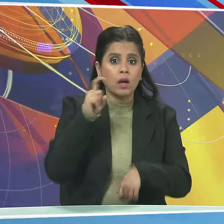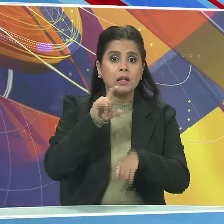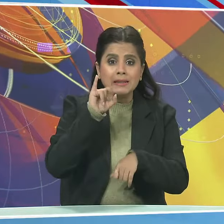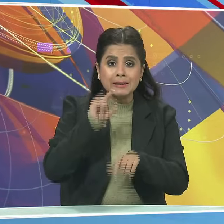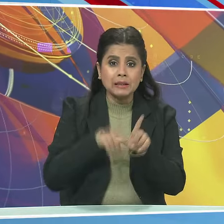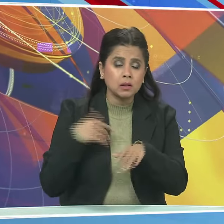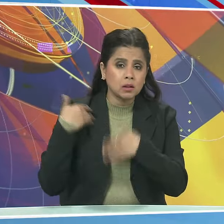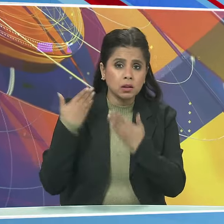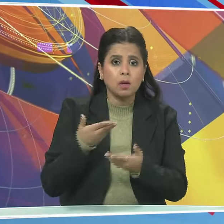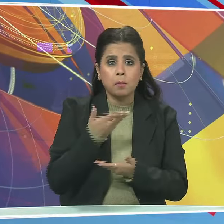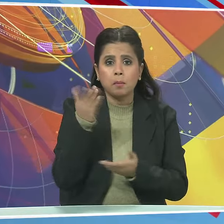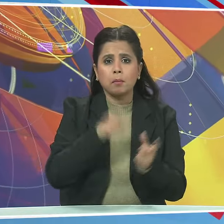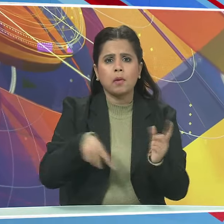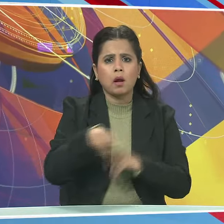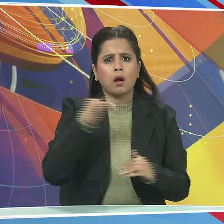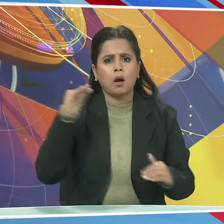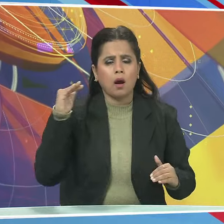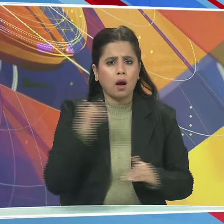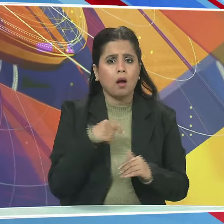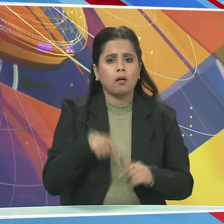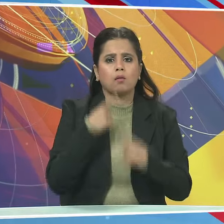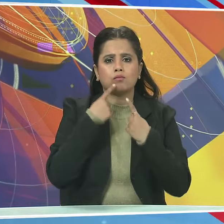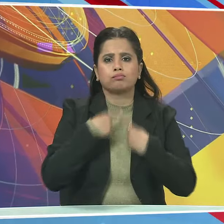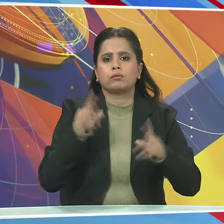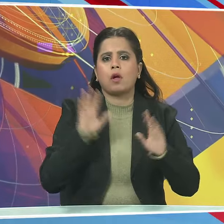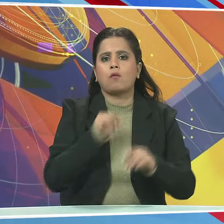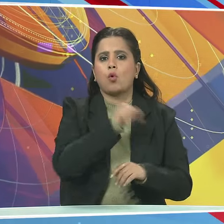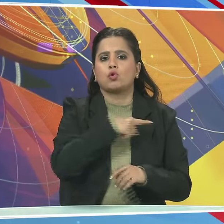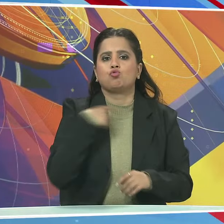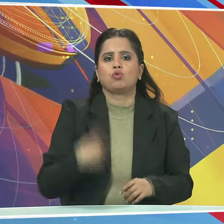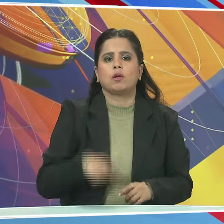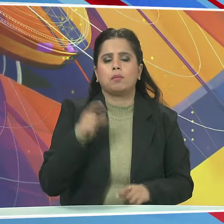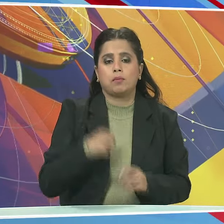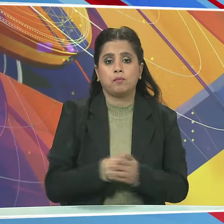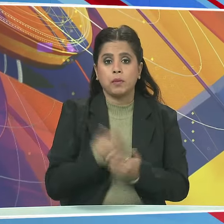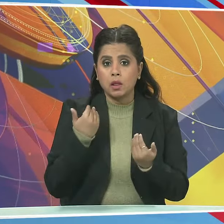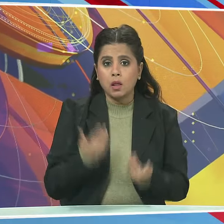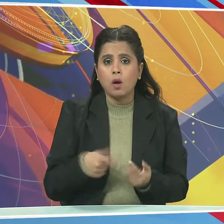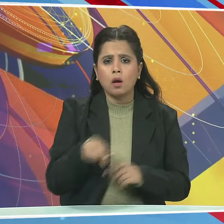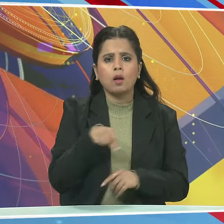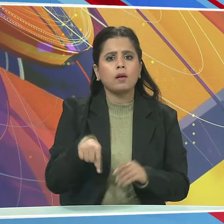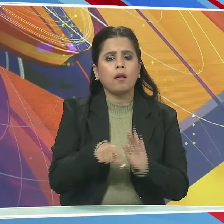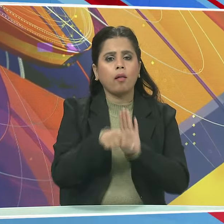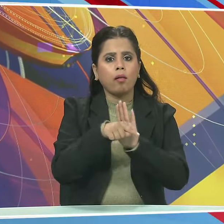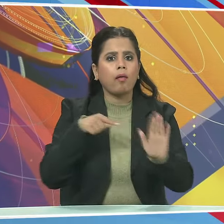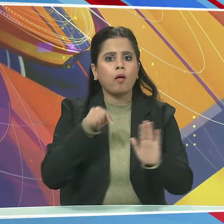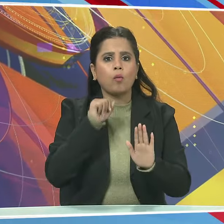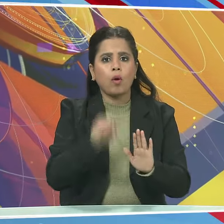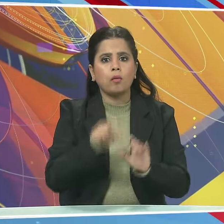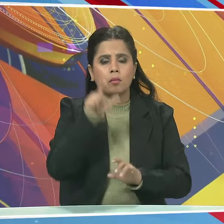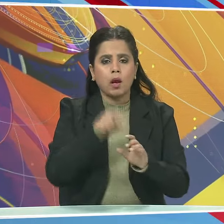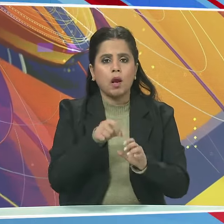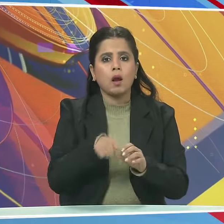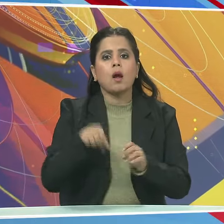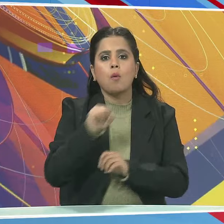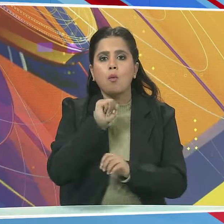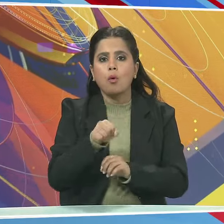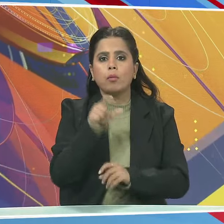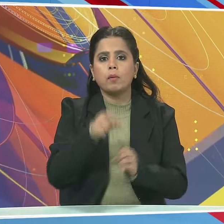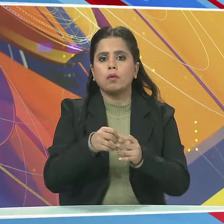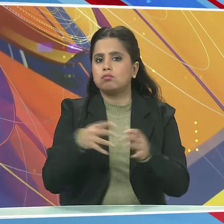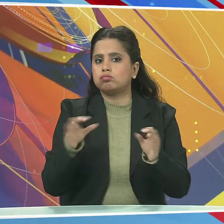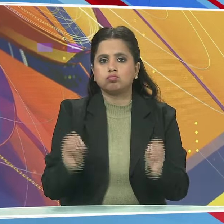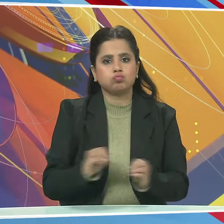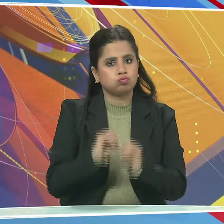समग्र जनसंख्या में गिरावत आने की घोशना की है चीन में अब नकरात्मक जनसंख्या ग्रोथ शुरू हो गई है